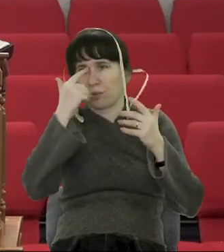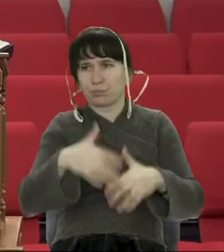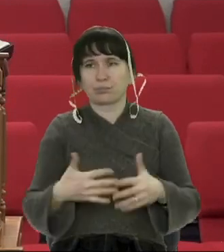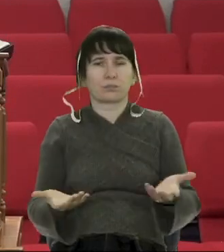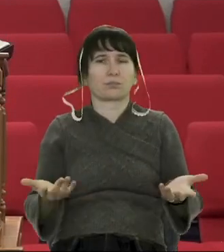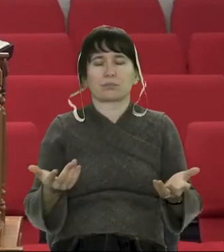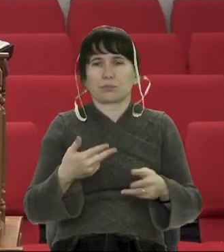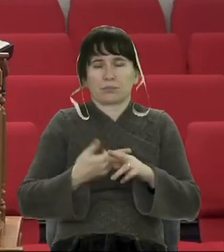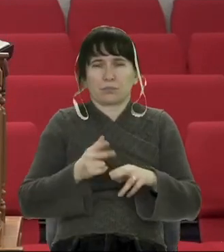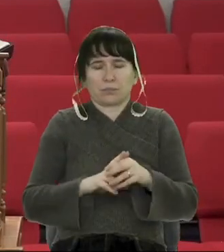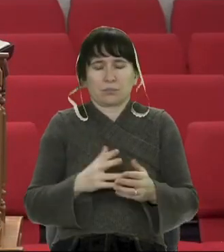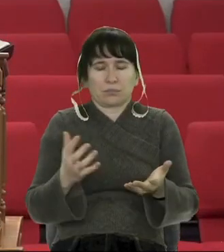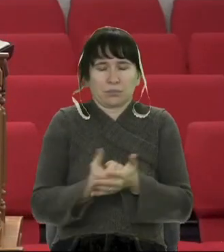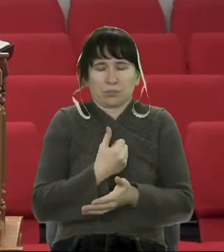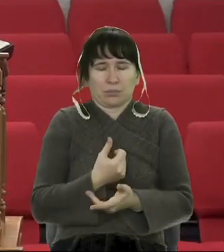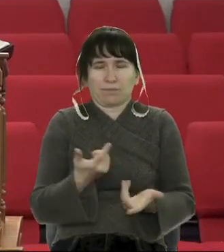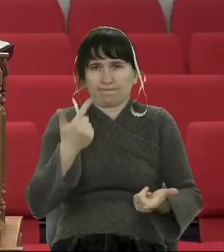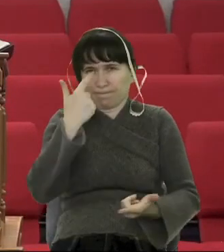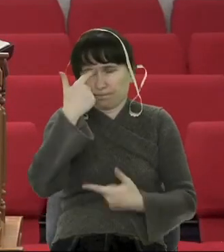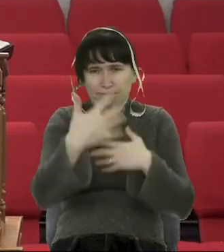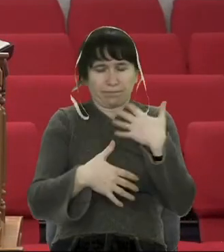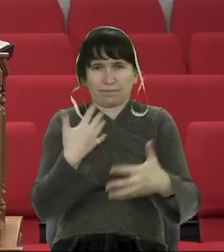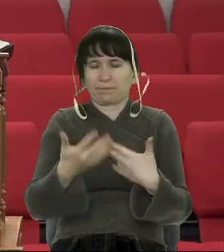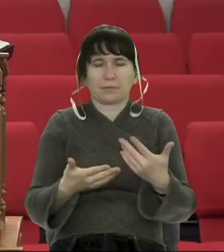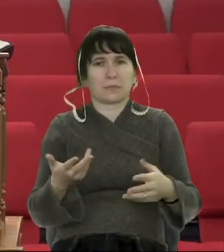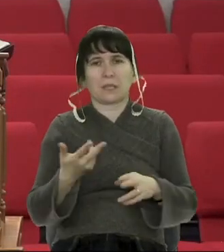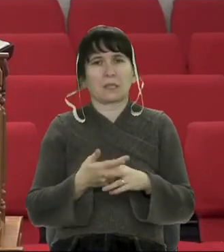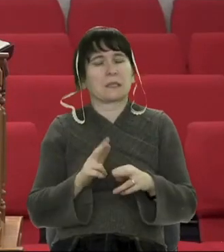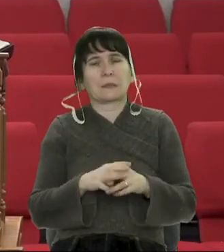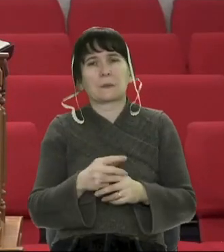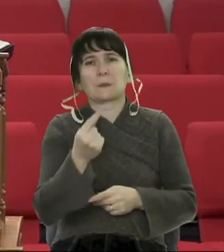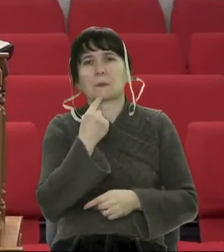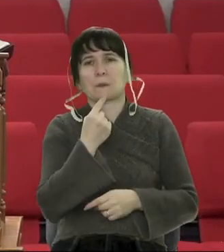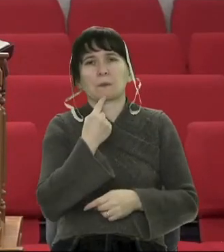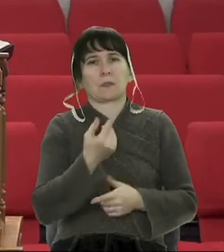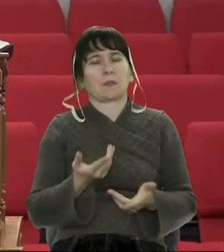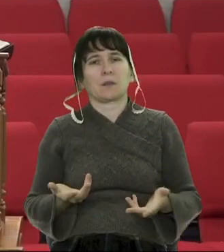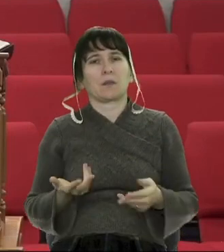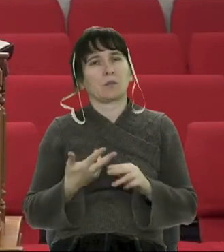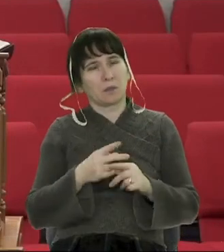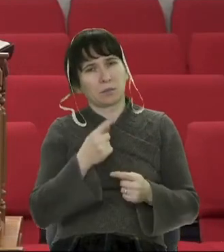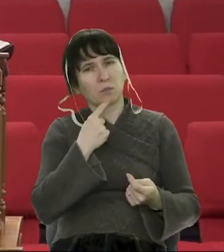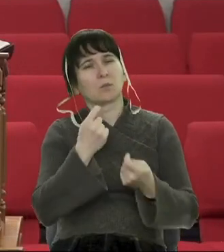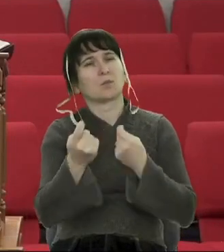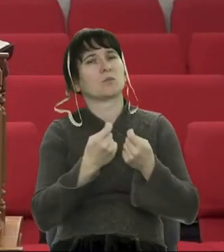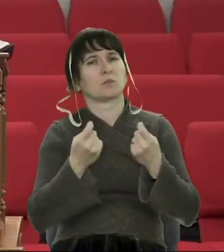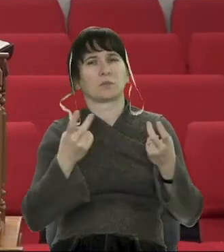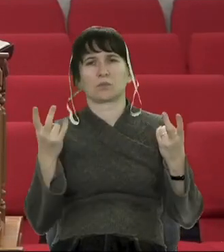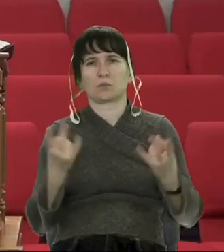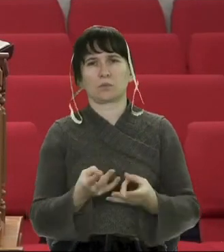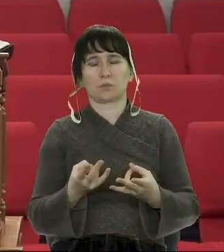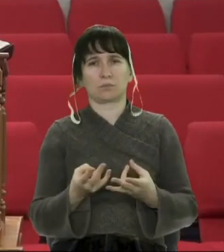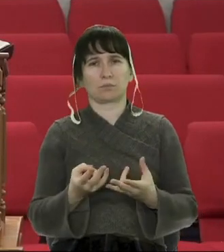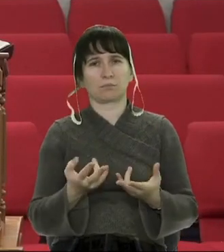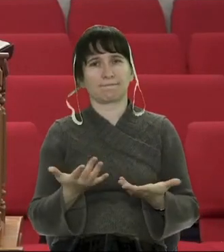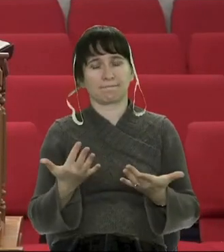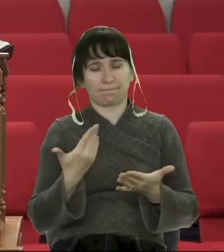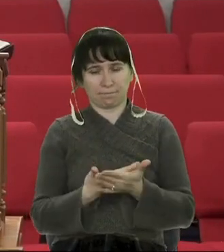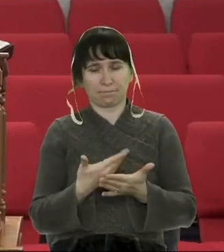нещодавно почув, що якби сьогодні кожна людина на нашій землі